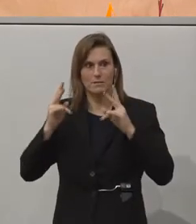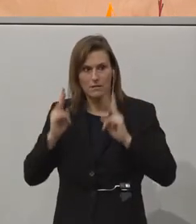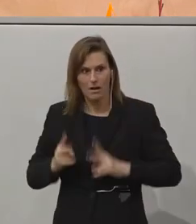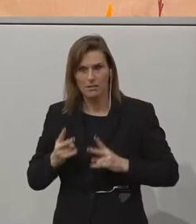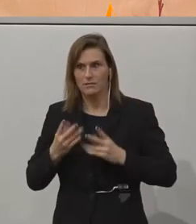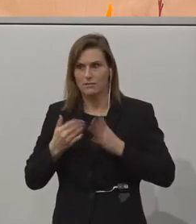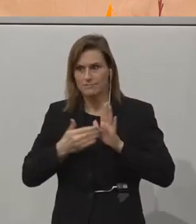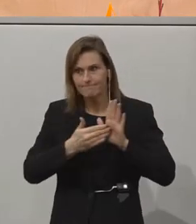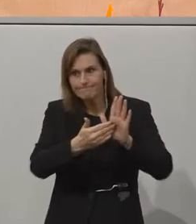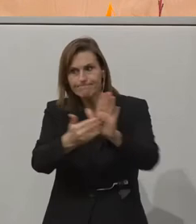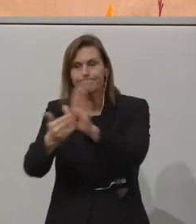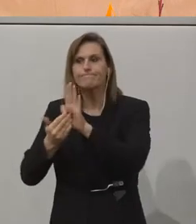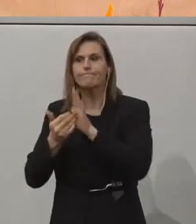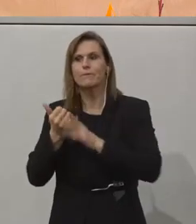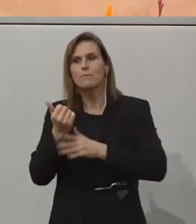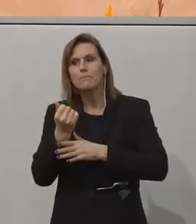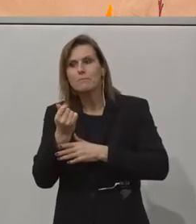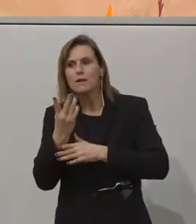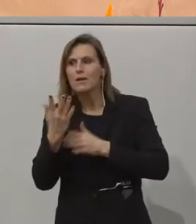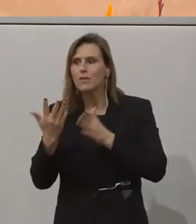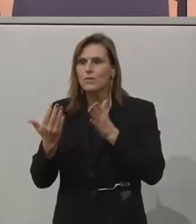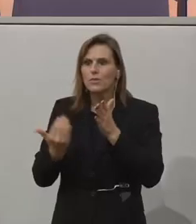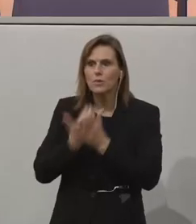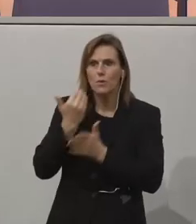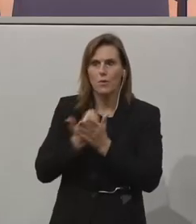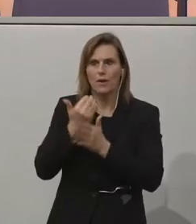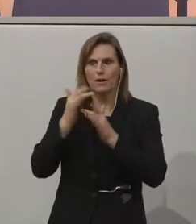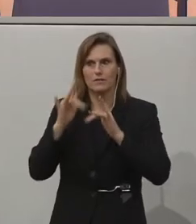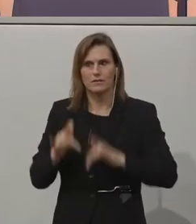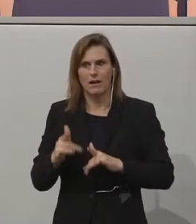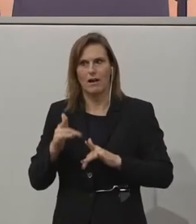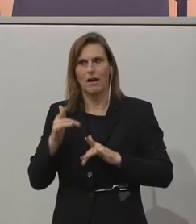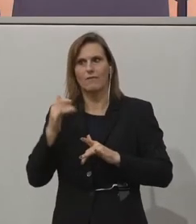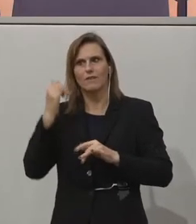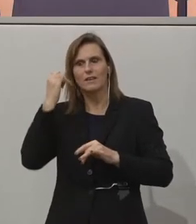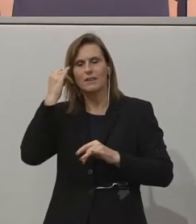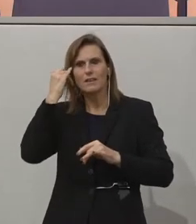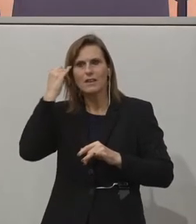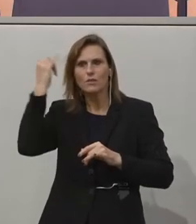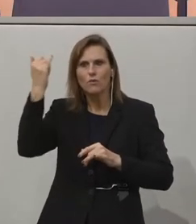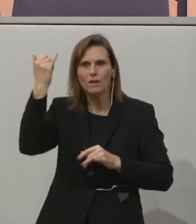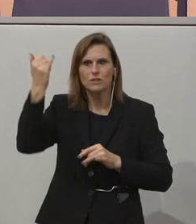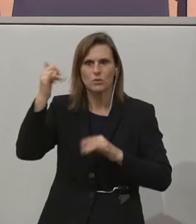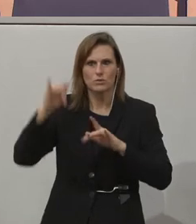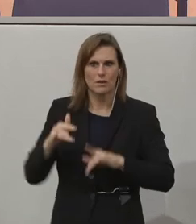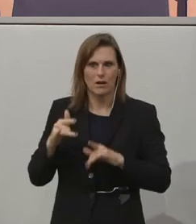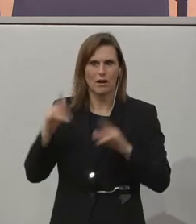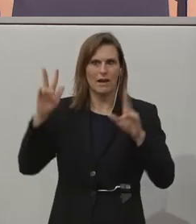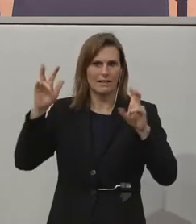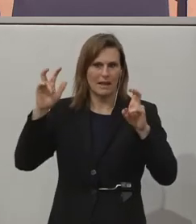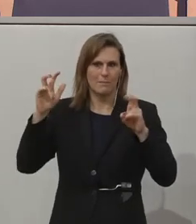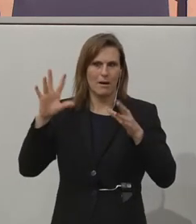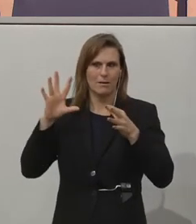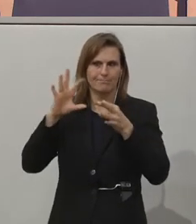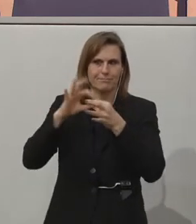und Ihnen einige neue Ansätze und Innovationen, diesmal zum Thema Beschäftigung